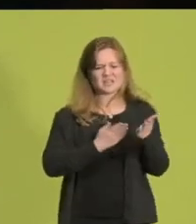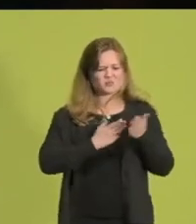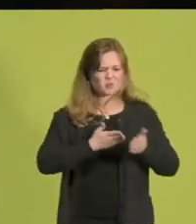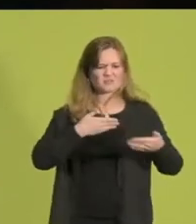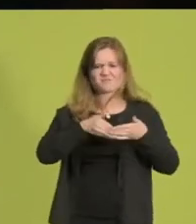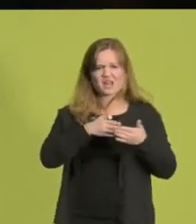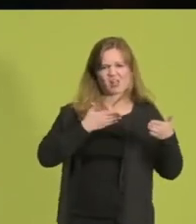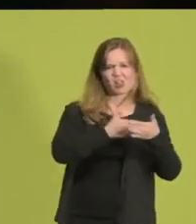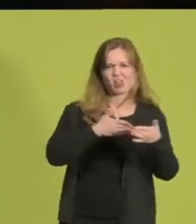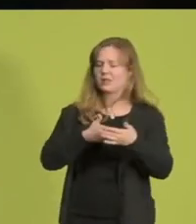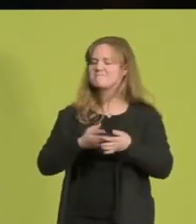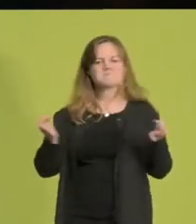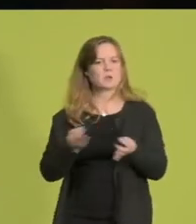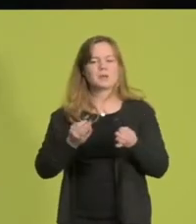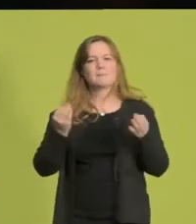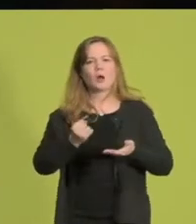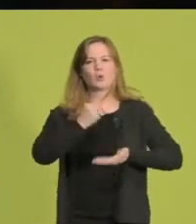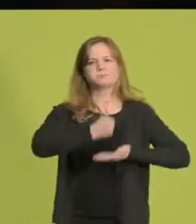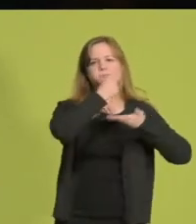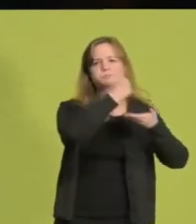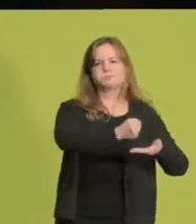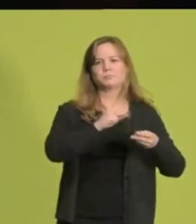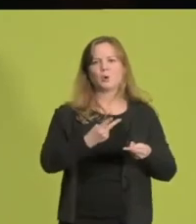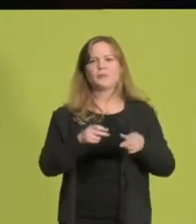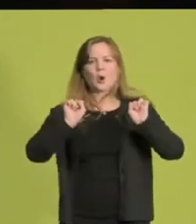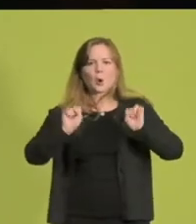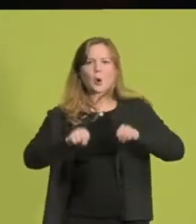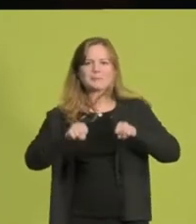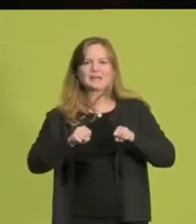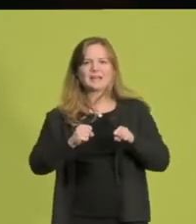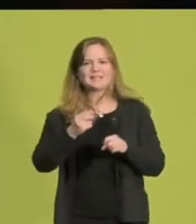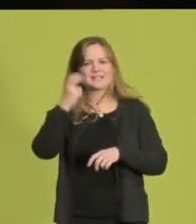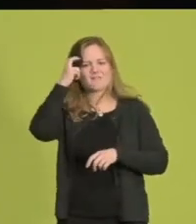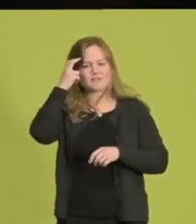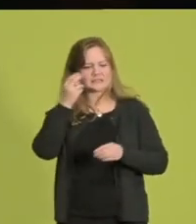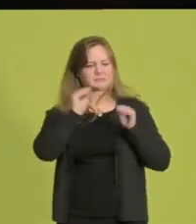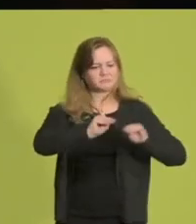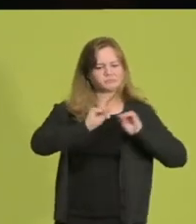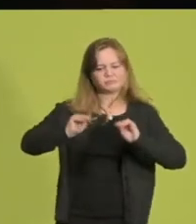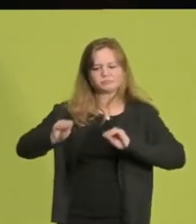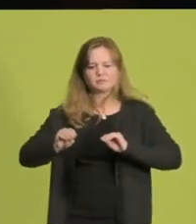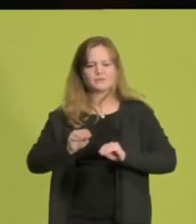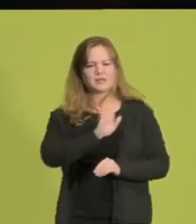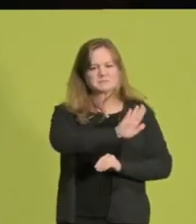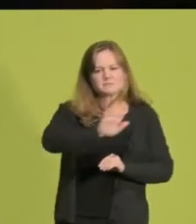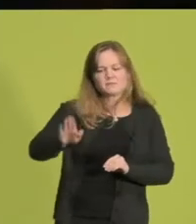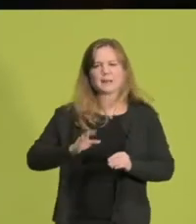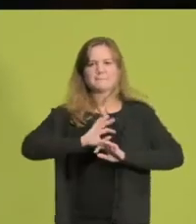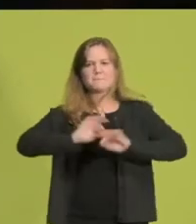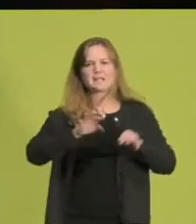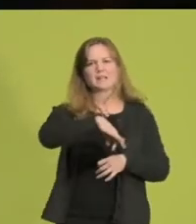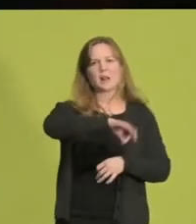gelegt werden. Sie brauchen das Geld und die Kompetenz, für ihre jeweilige Situation die beste Lösung und das beste